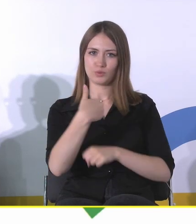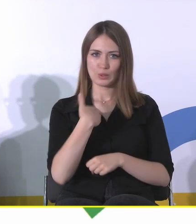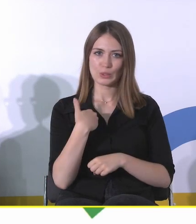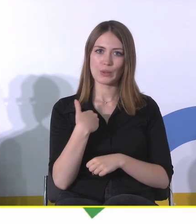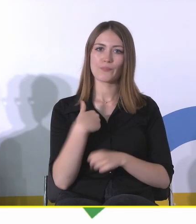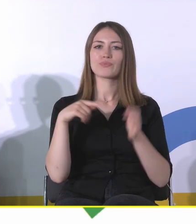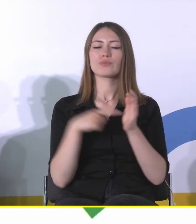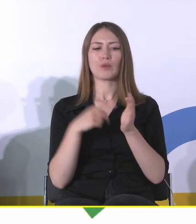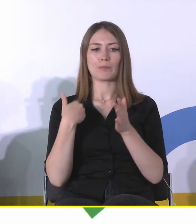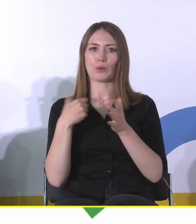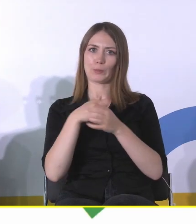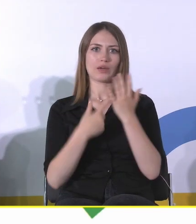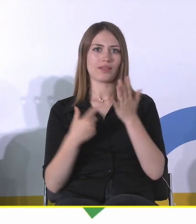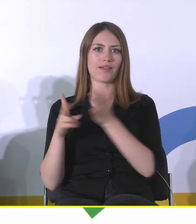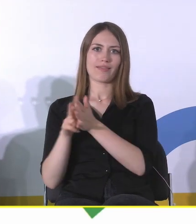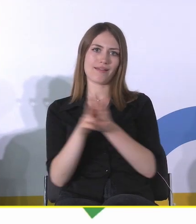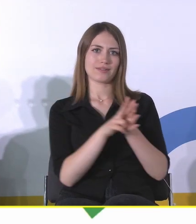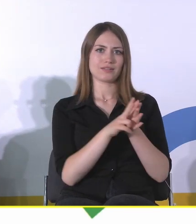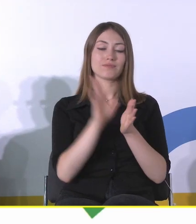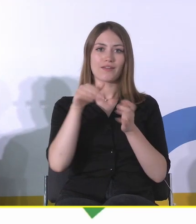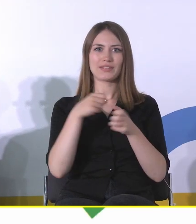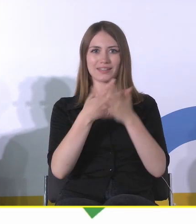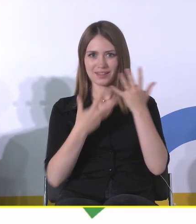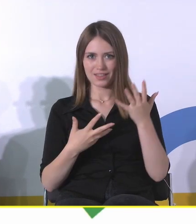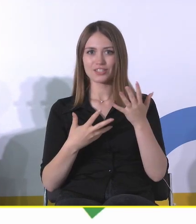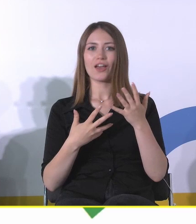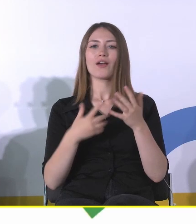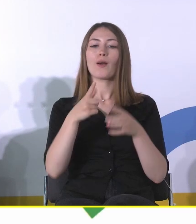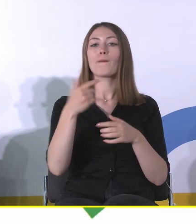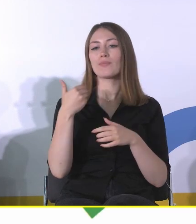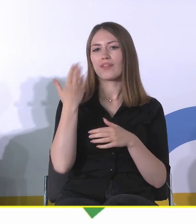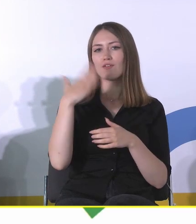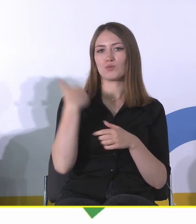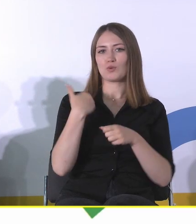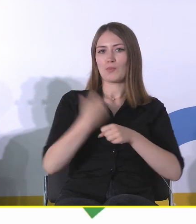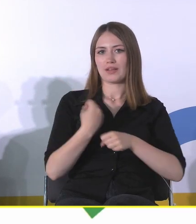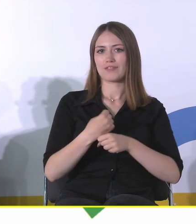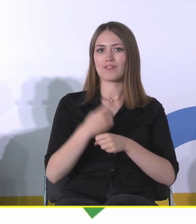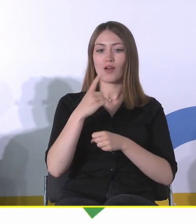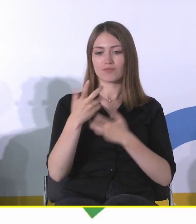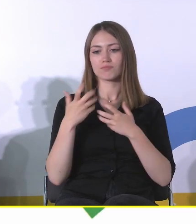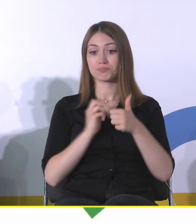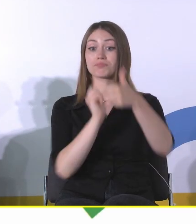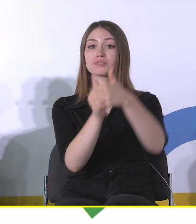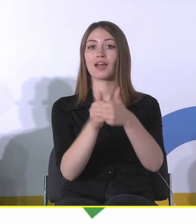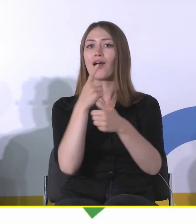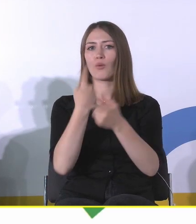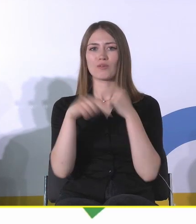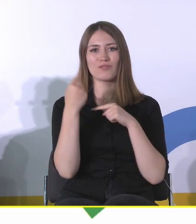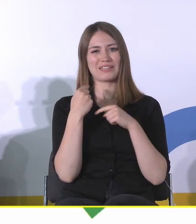kilka, kilkanaście w pewnym momencie byłych pracowników. Potrafiliśmy do nich dotrzeć, ale nie chcieli się dzielić tymi swoimi wspomnieniami.